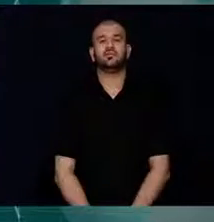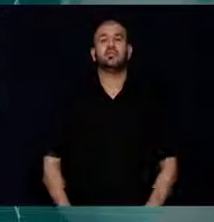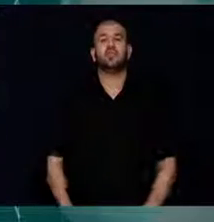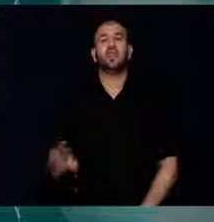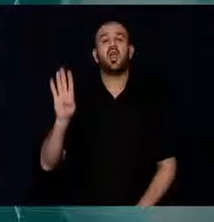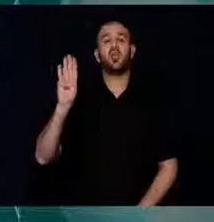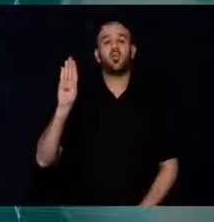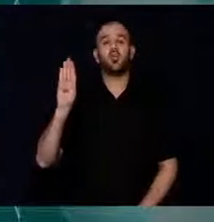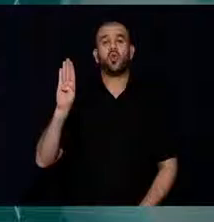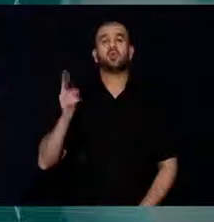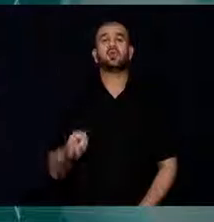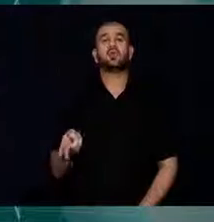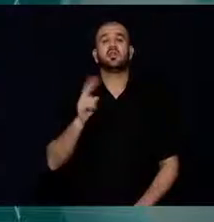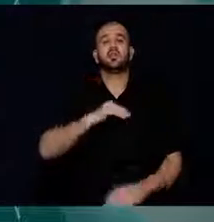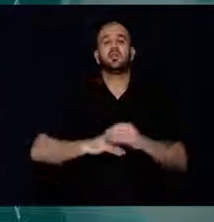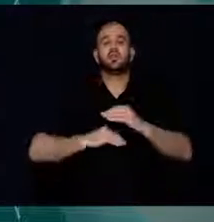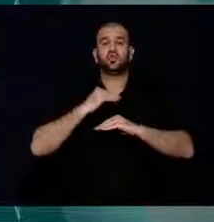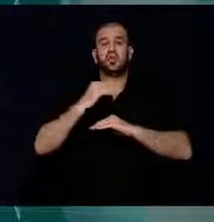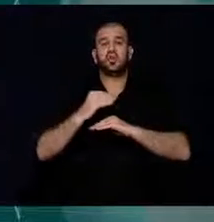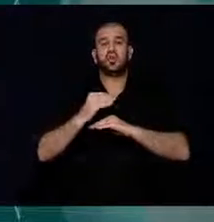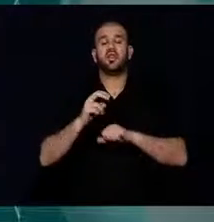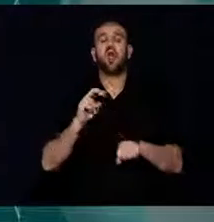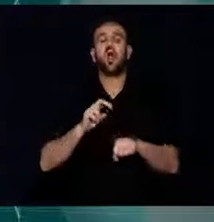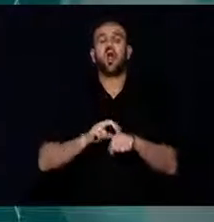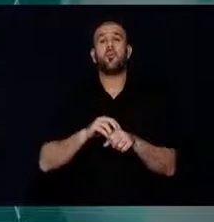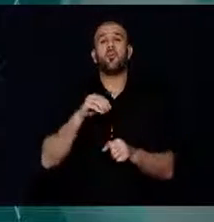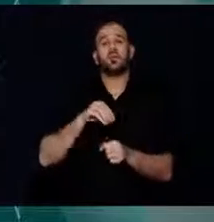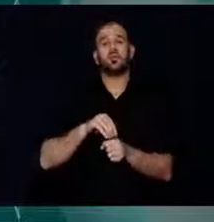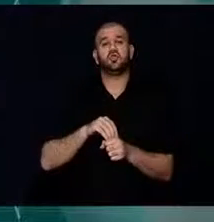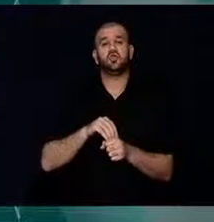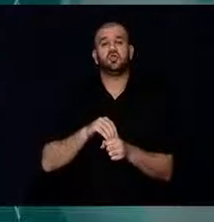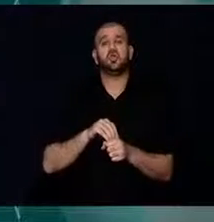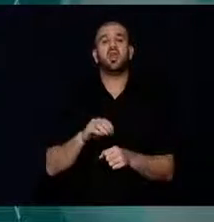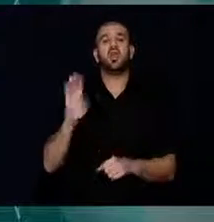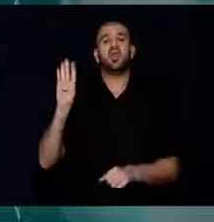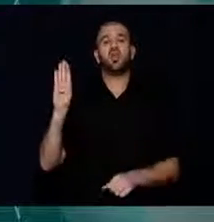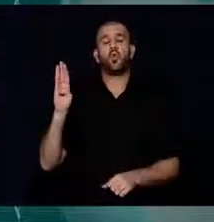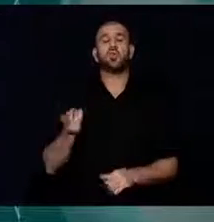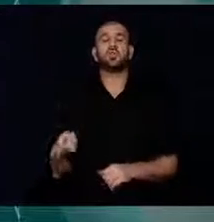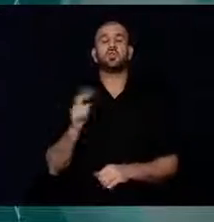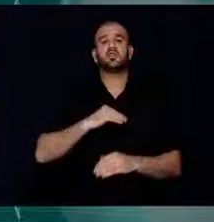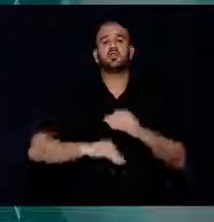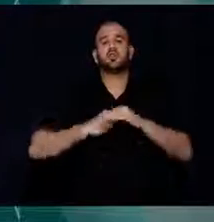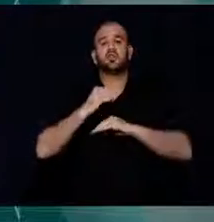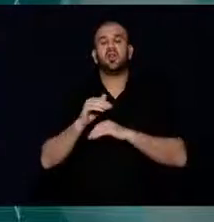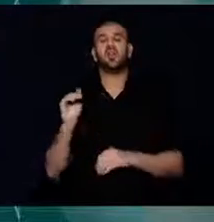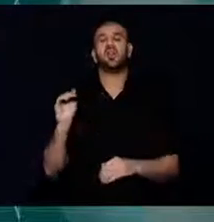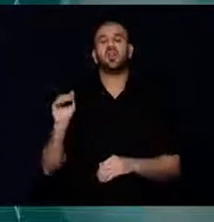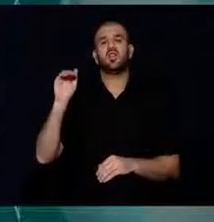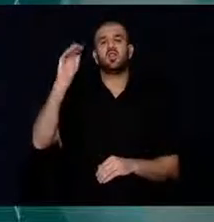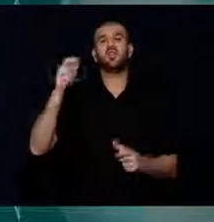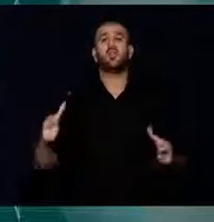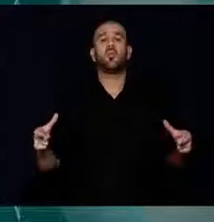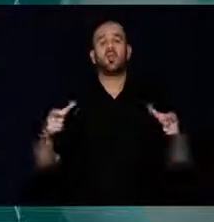Demokrasi Şehitlerini Anmak İçin Demokrasi Şehitlerini Yaşatma Derneği tarafından